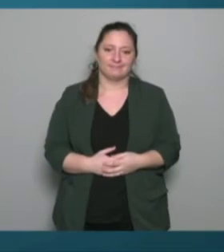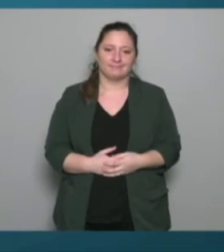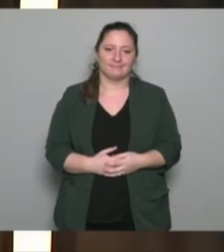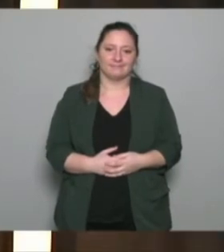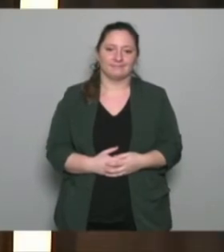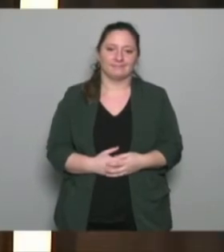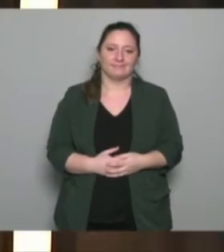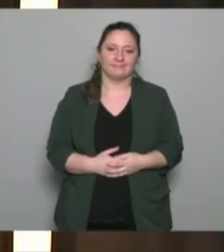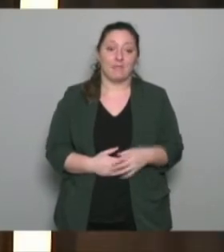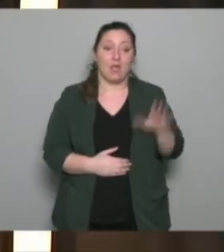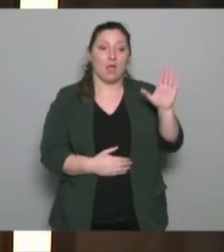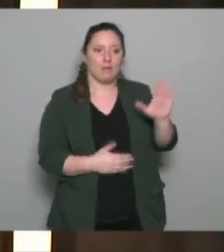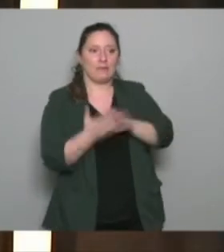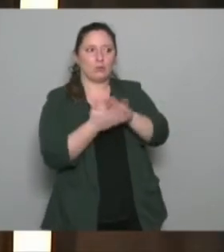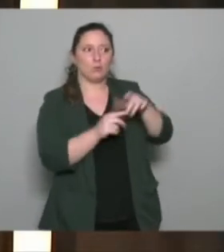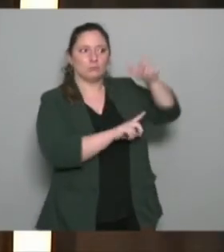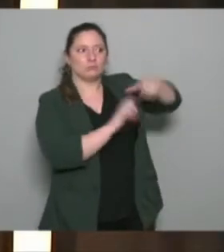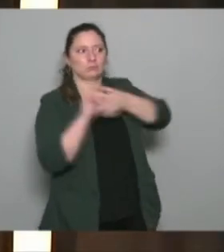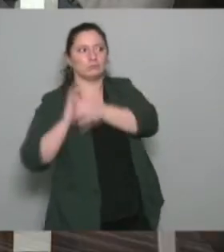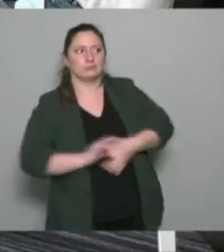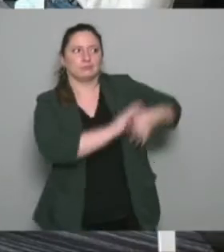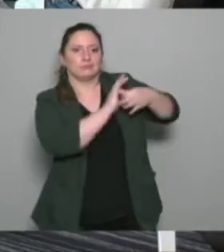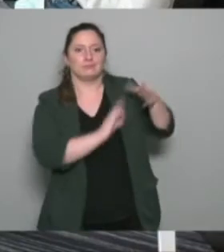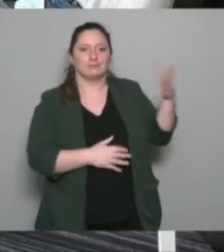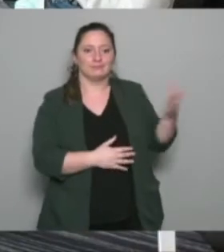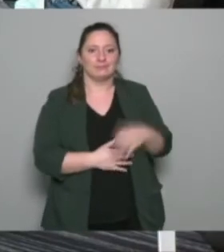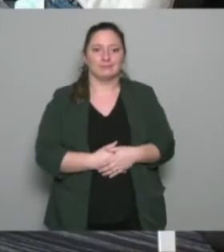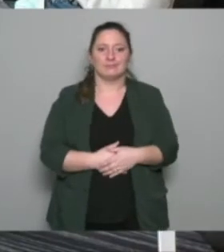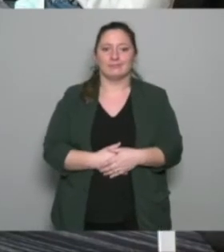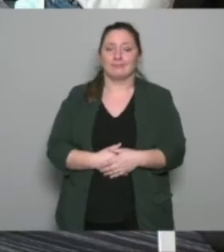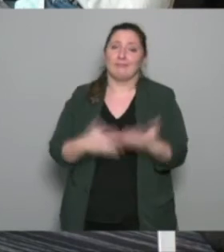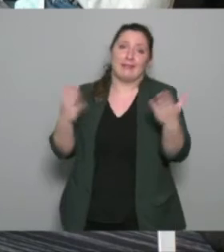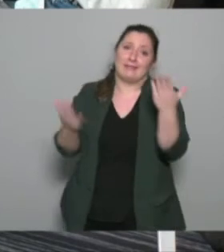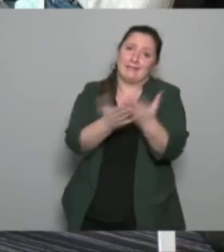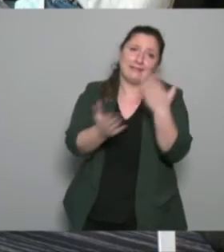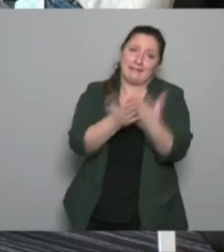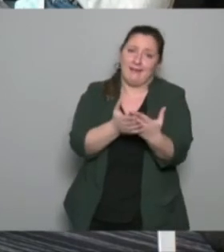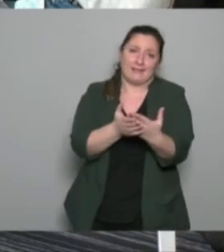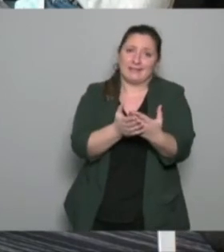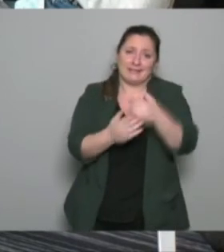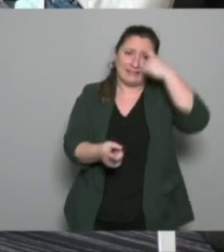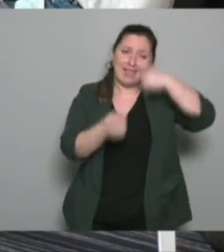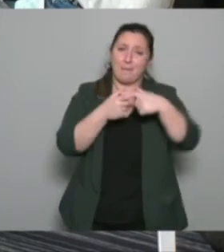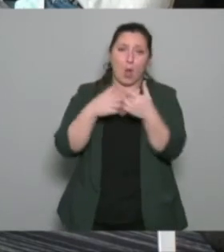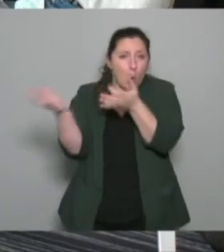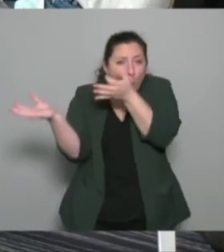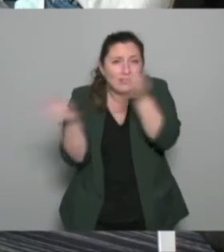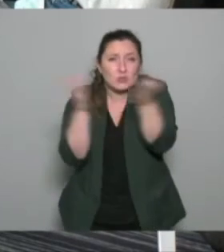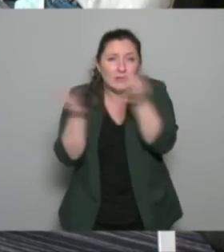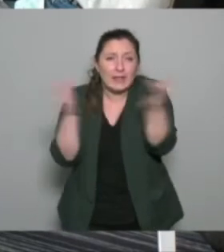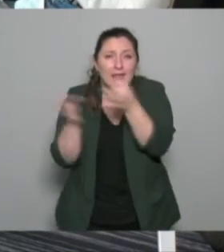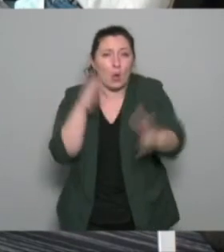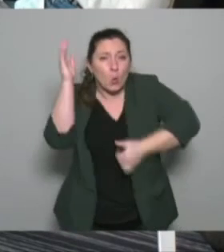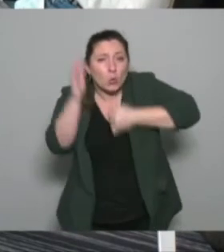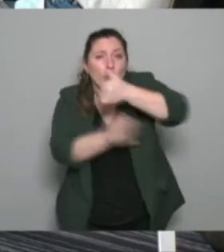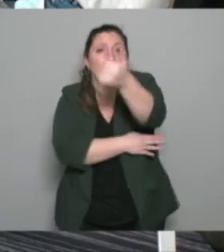Alors là j'ai une question Juste rebondir c'est juste l'enjeu de la continuité en fait s'il n pas de plaisir il n pas de continuité ni d'autonomie